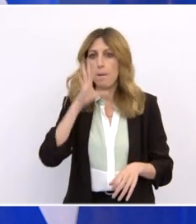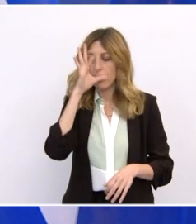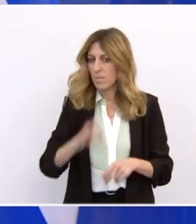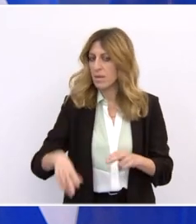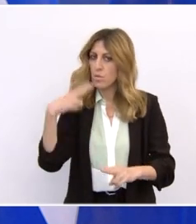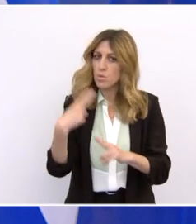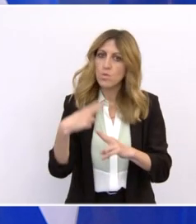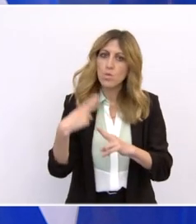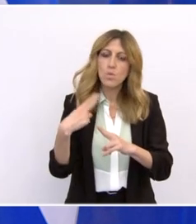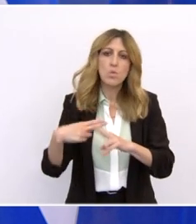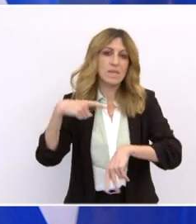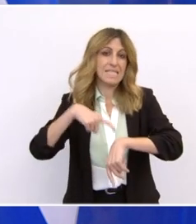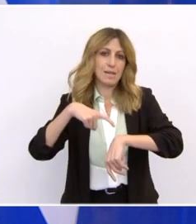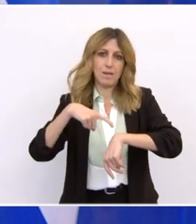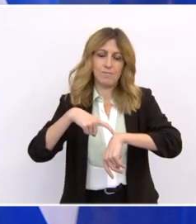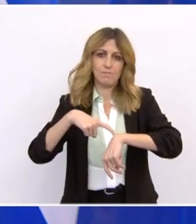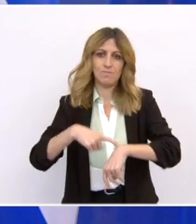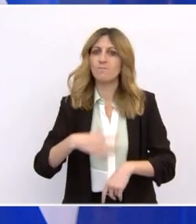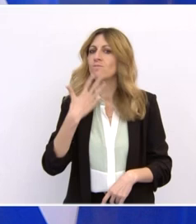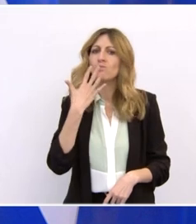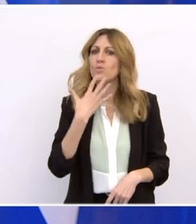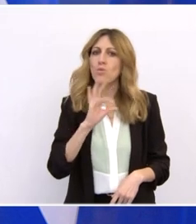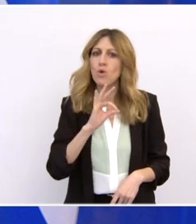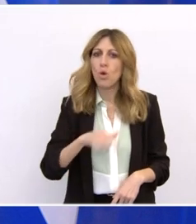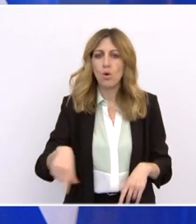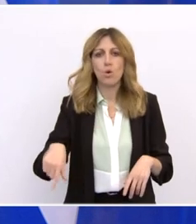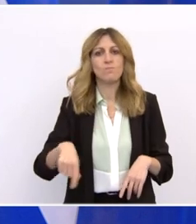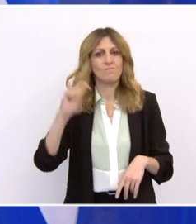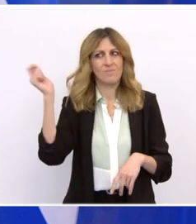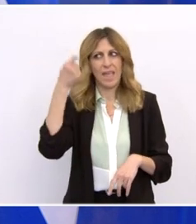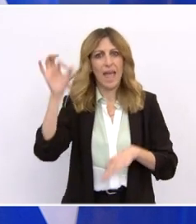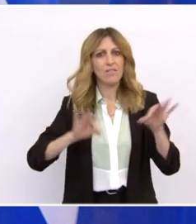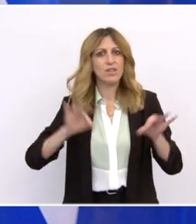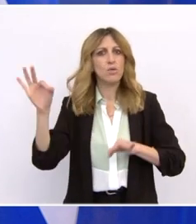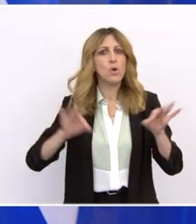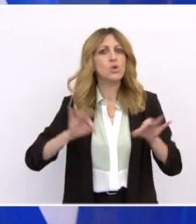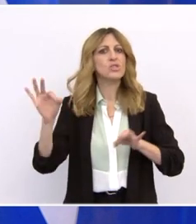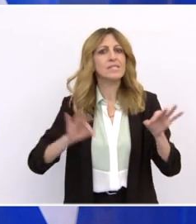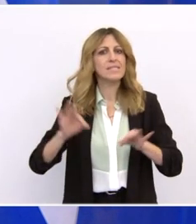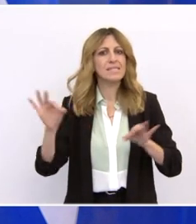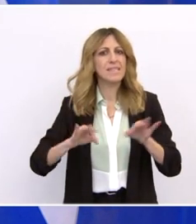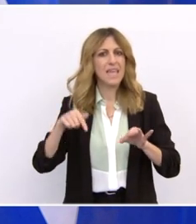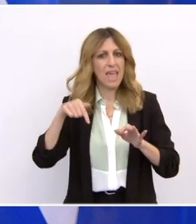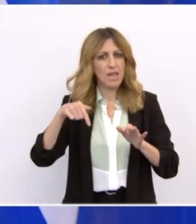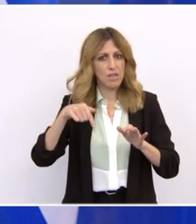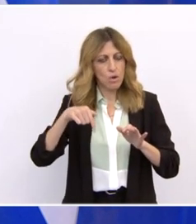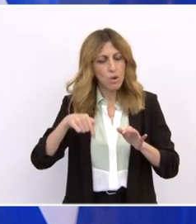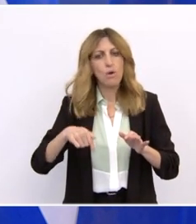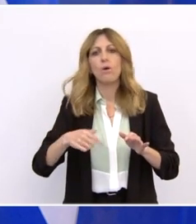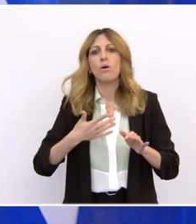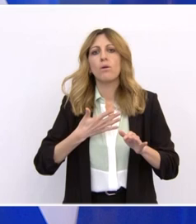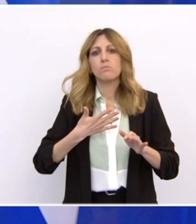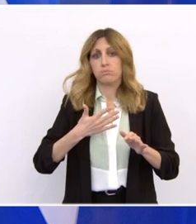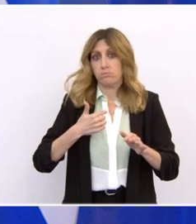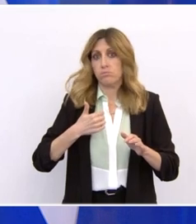αφορά την ικανότητα της πατρίδας μας να παρουσιάσει και μάλιστα μεταξύ των πρώτων